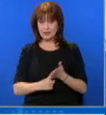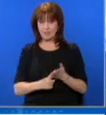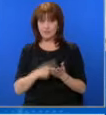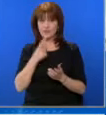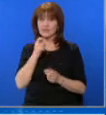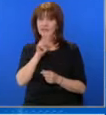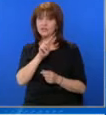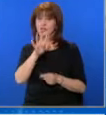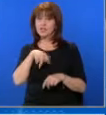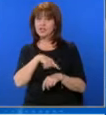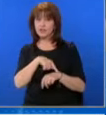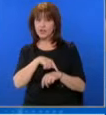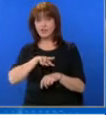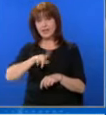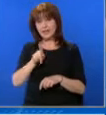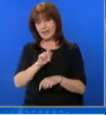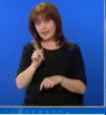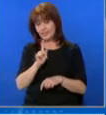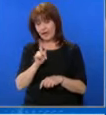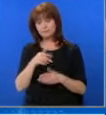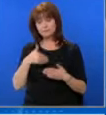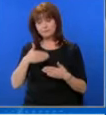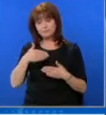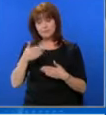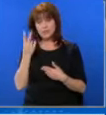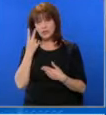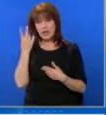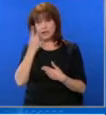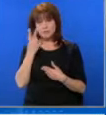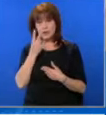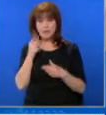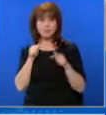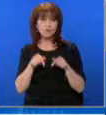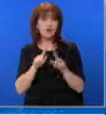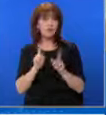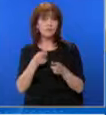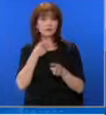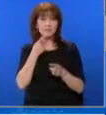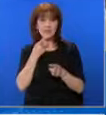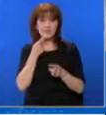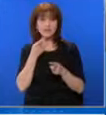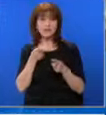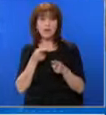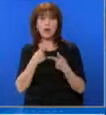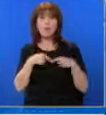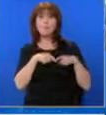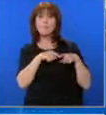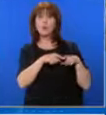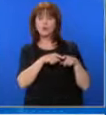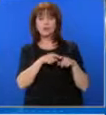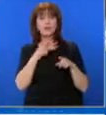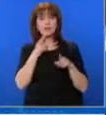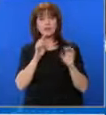за 24 часа или не. Не предстои всичко това да разберем това, което можем да кажем, че на този етап прокуратурата е